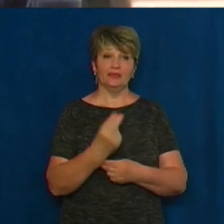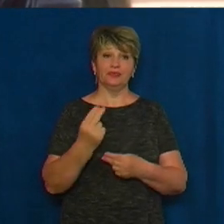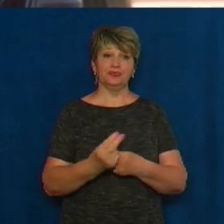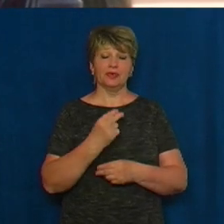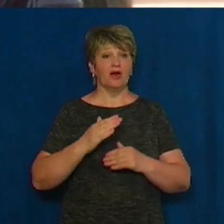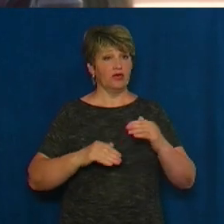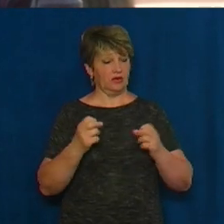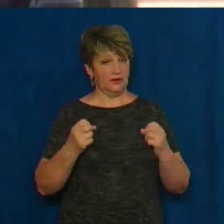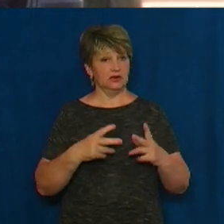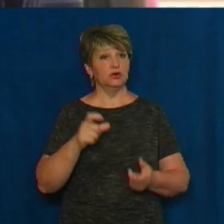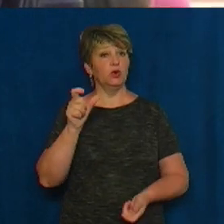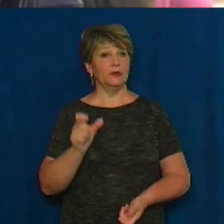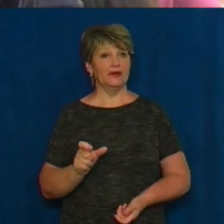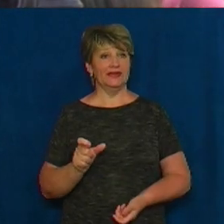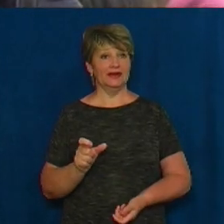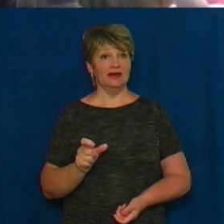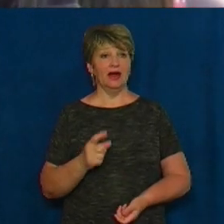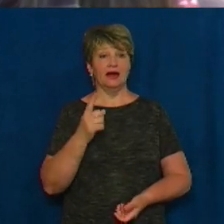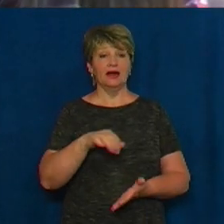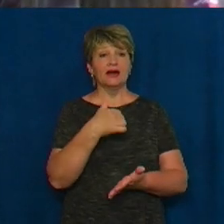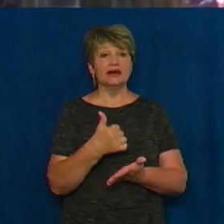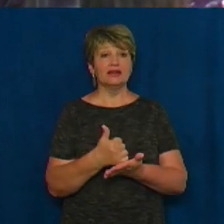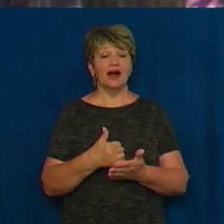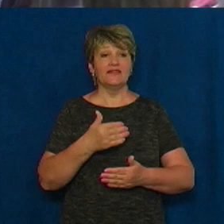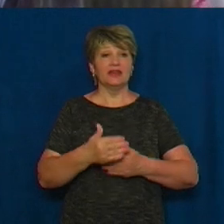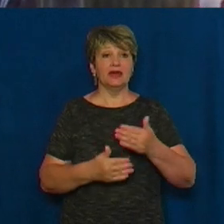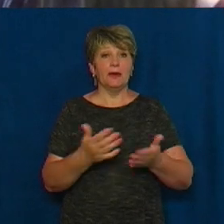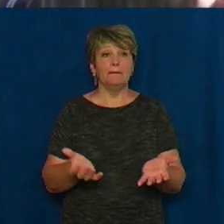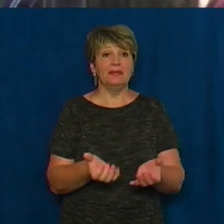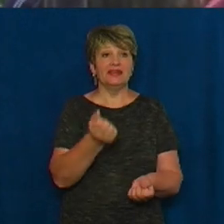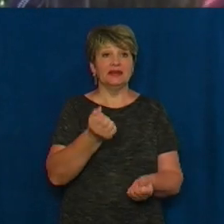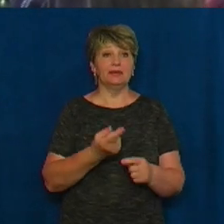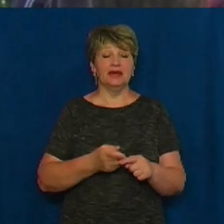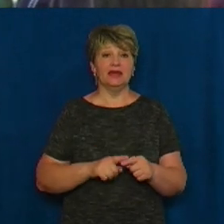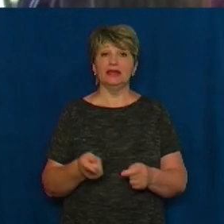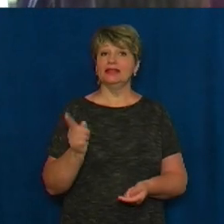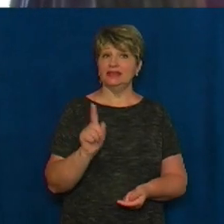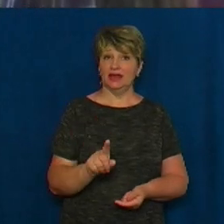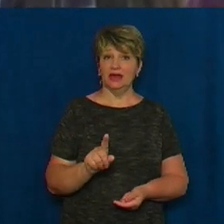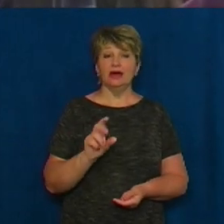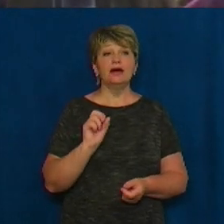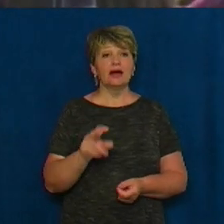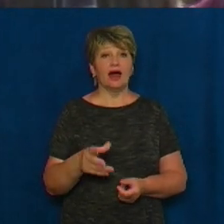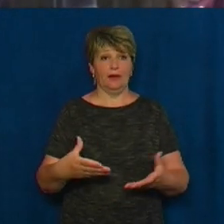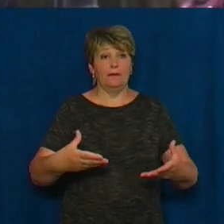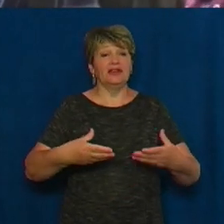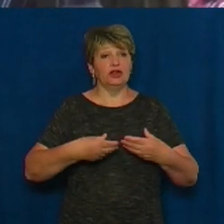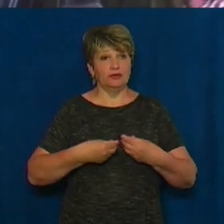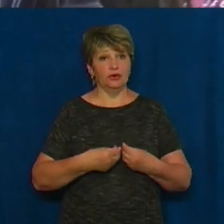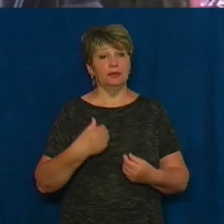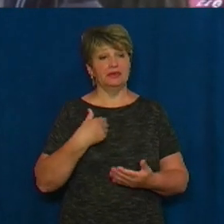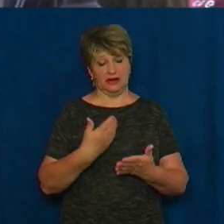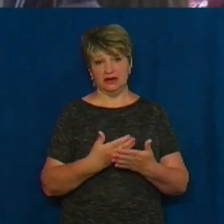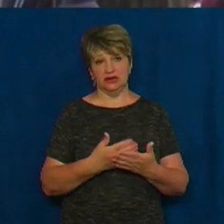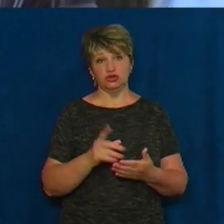людина. І один із головних етапів її підтримки – це саме те, як мотивує. І мені здається, що це